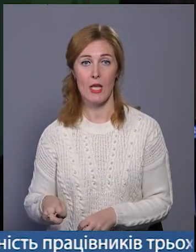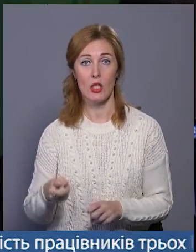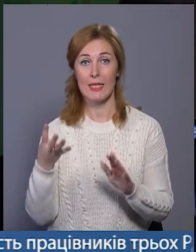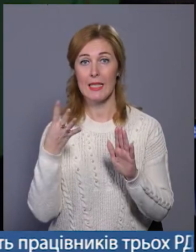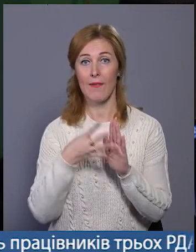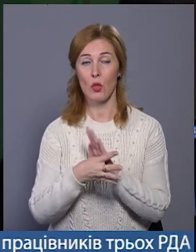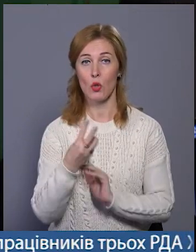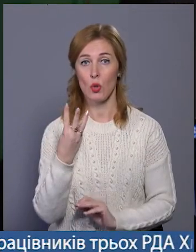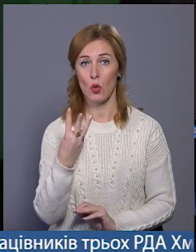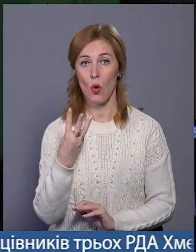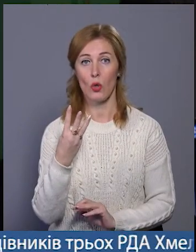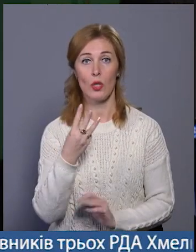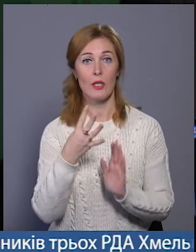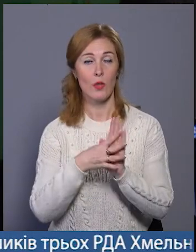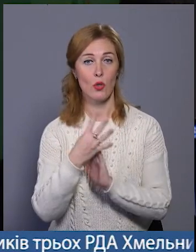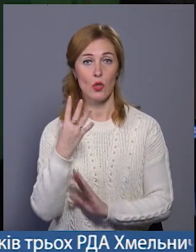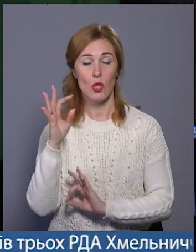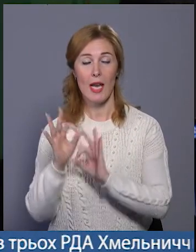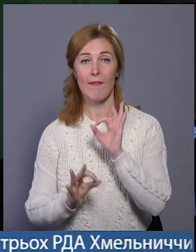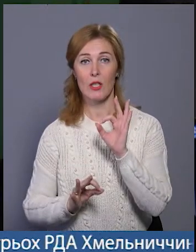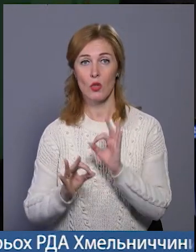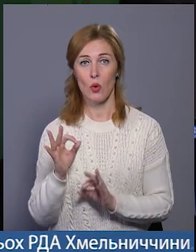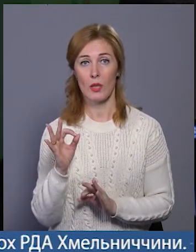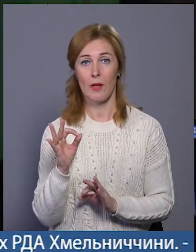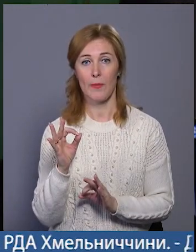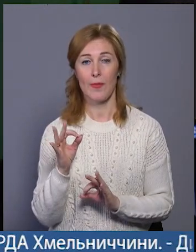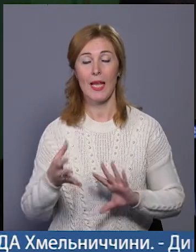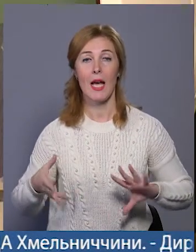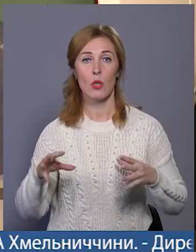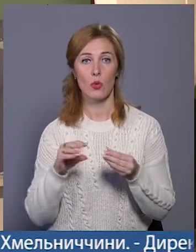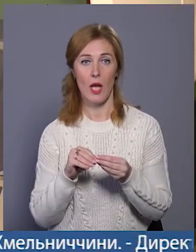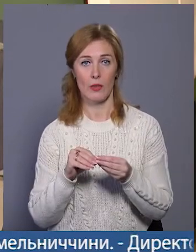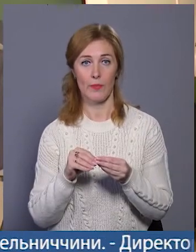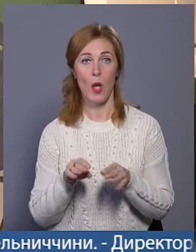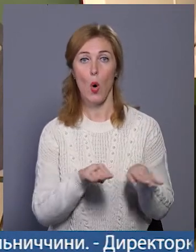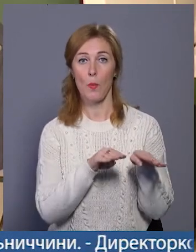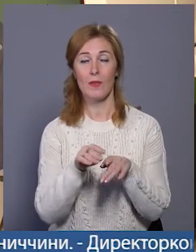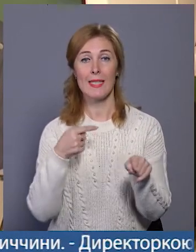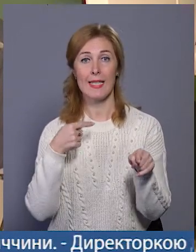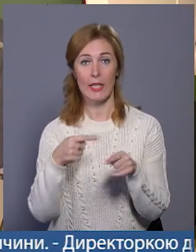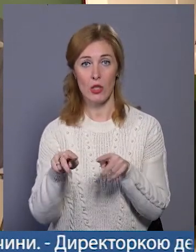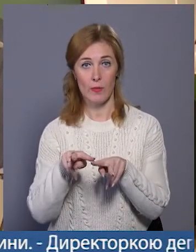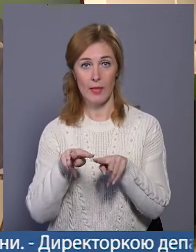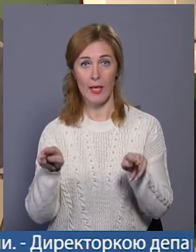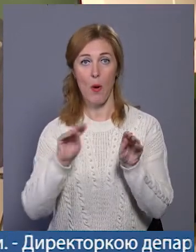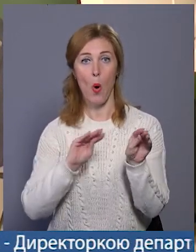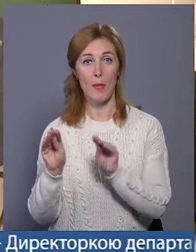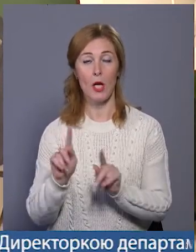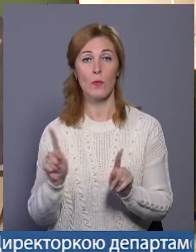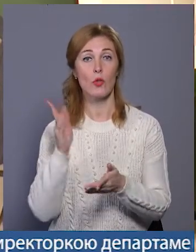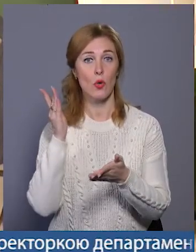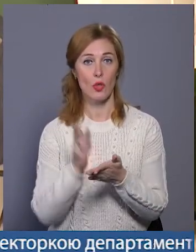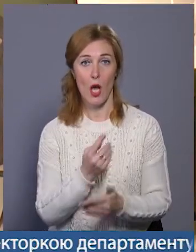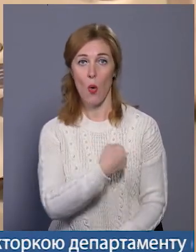-94% результатом. У порівнянні з іншим подібним обладнанням, що є у лікарні,